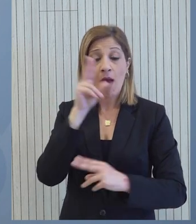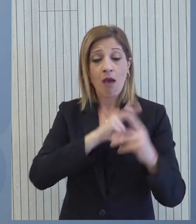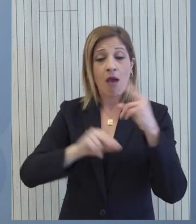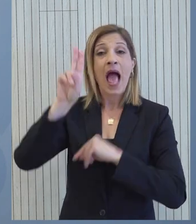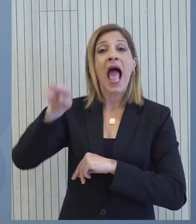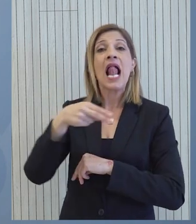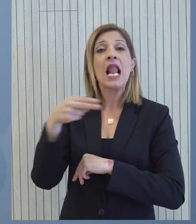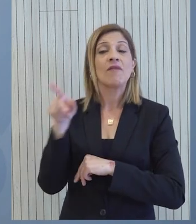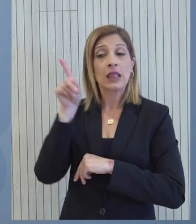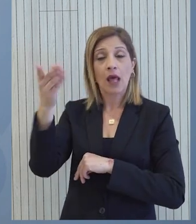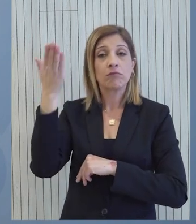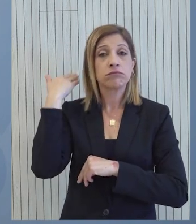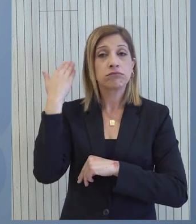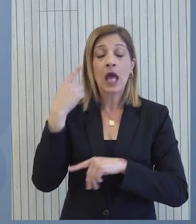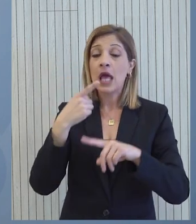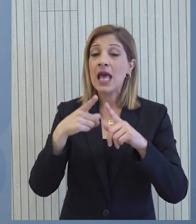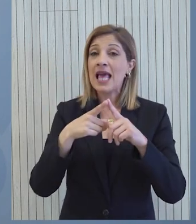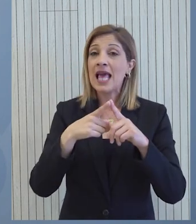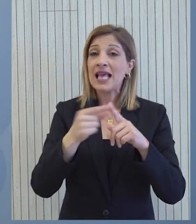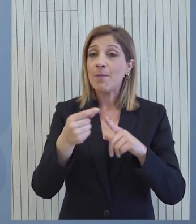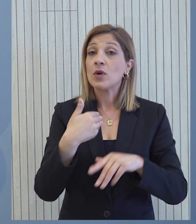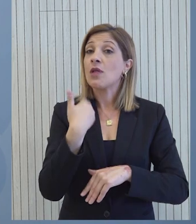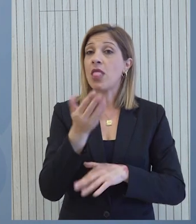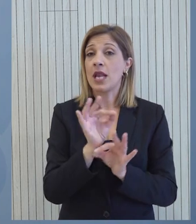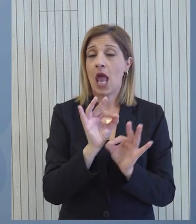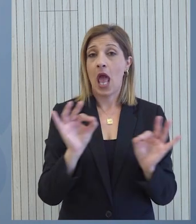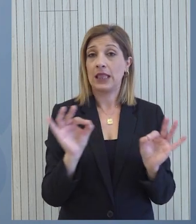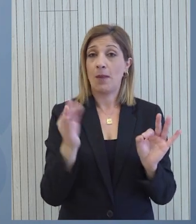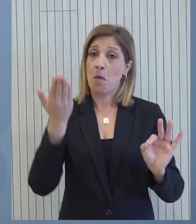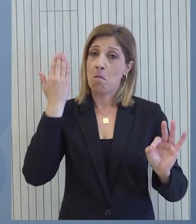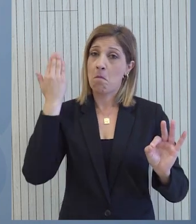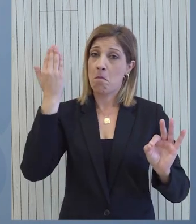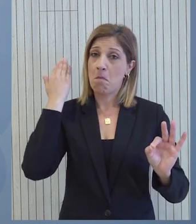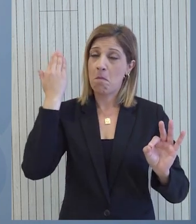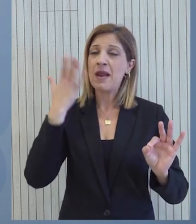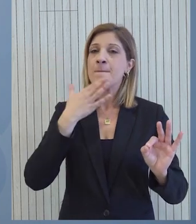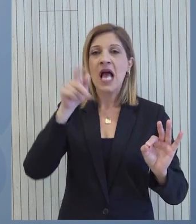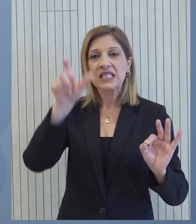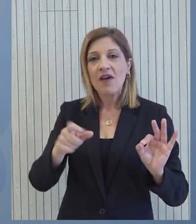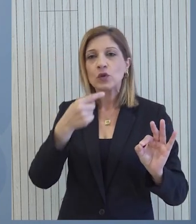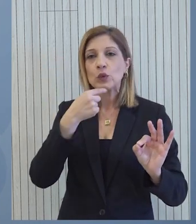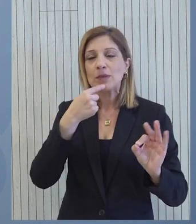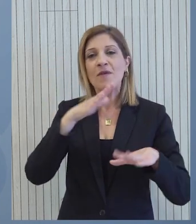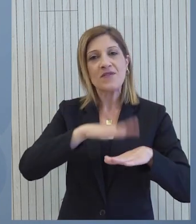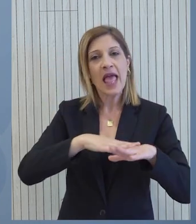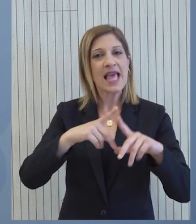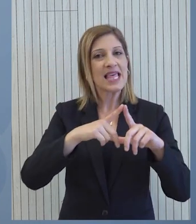Τρανμονταλάλην η κυπριακή πλευρά δεν ήταν αρρυθμή να κάνει το άλμα. Επίσης, να δούμε σίσως έτσι ευθύνια για την